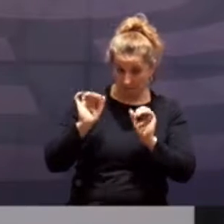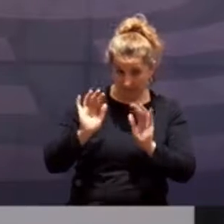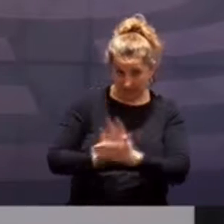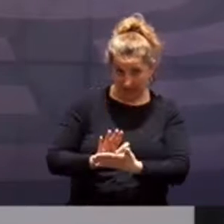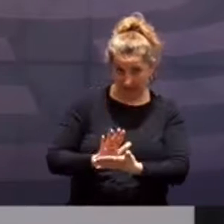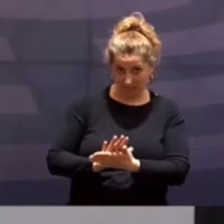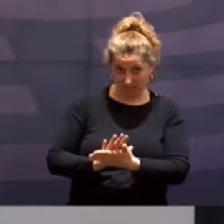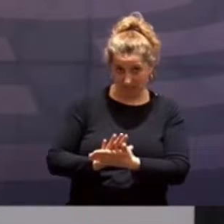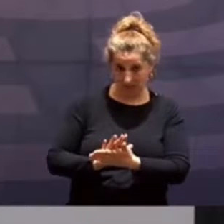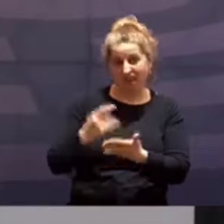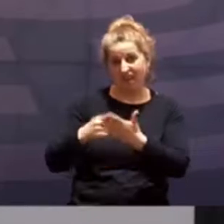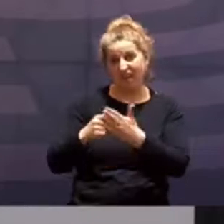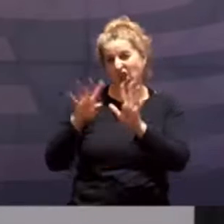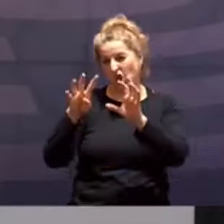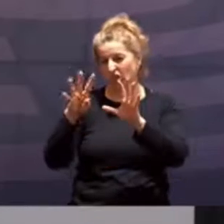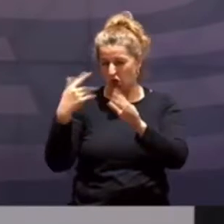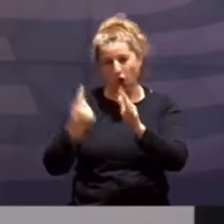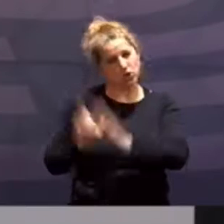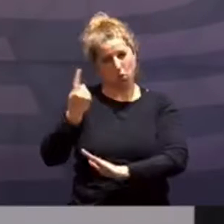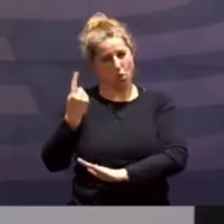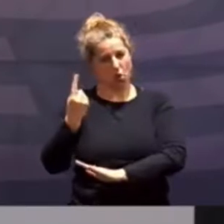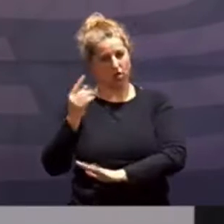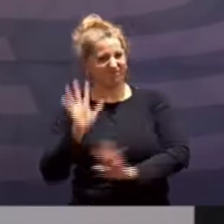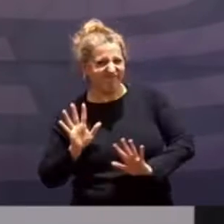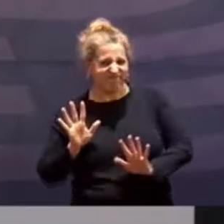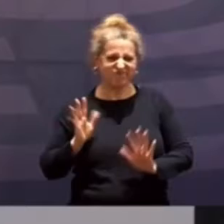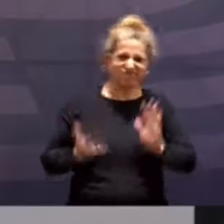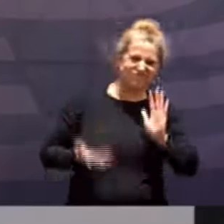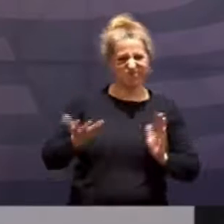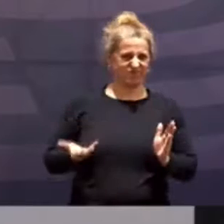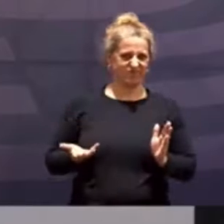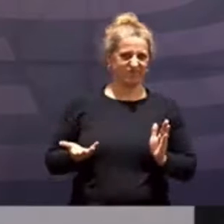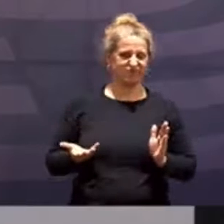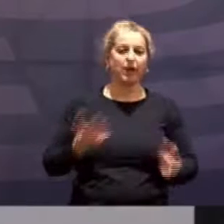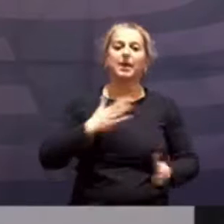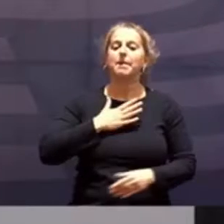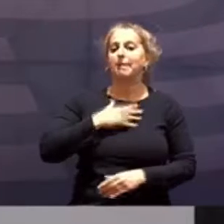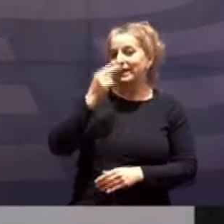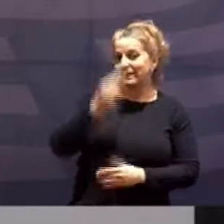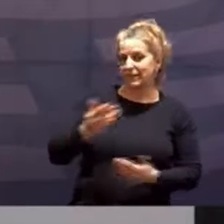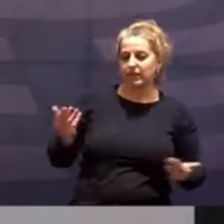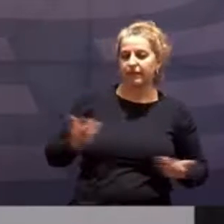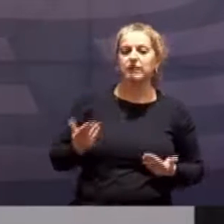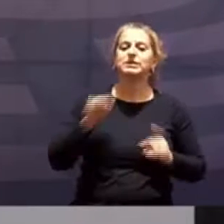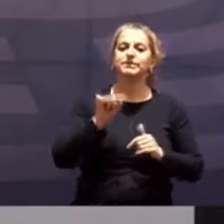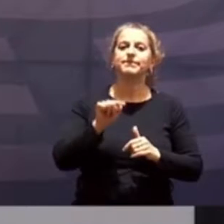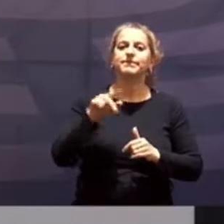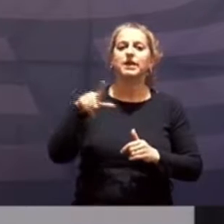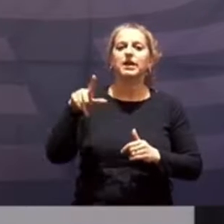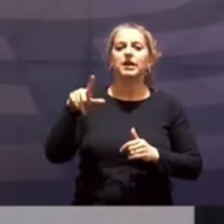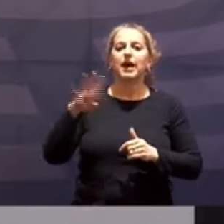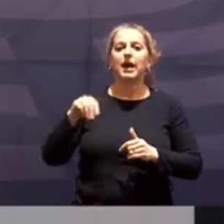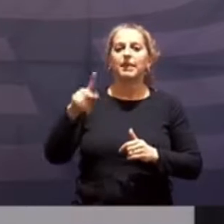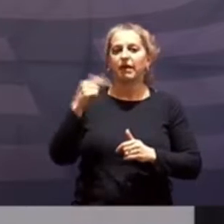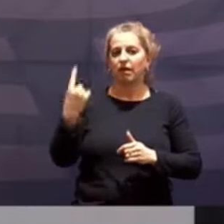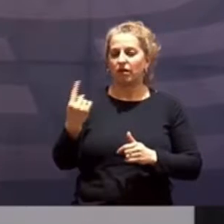ein Wert von 90 noch deutlich zu hoch ist. Klar ist allerdings auch, dass aus meiner Sicht die Formulierung, die die MPK getroffen hat,